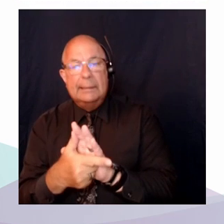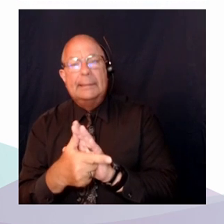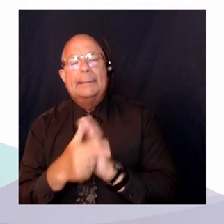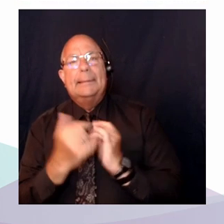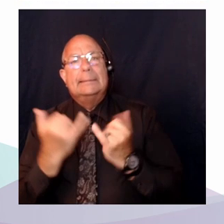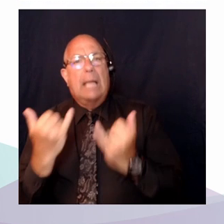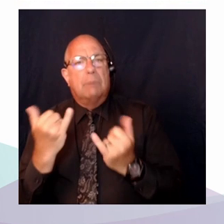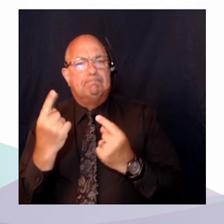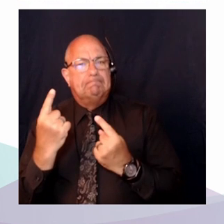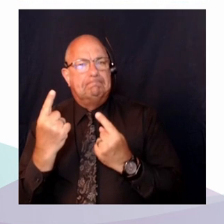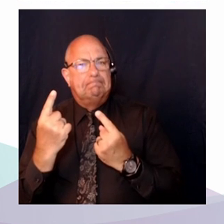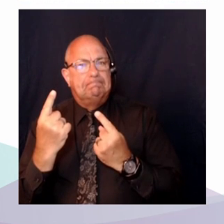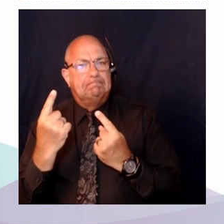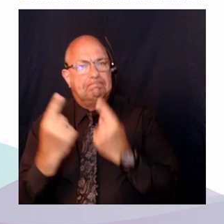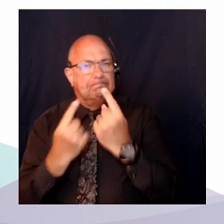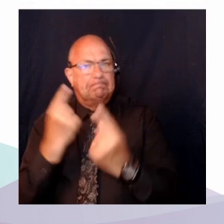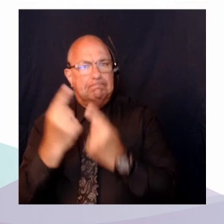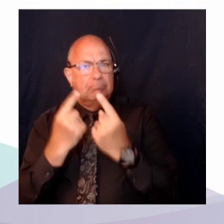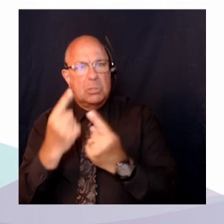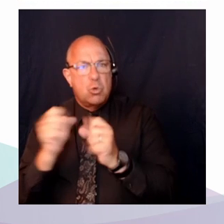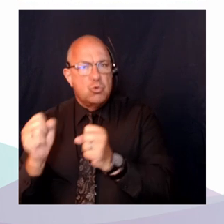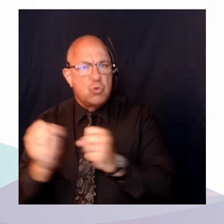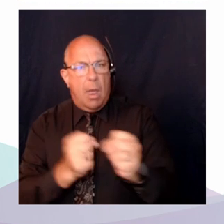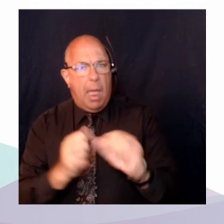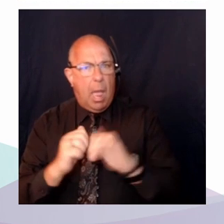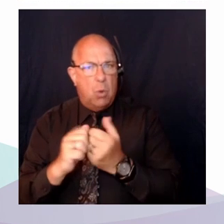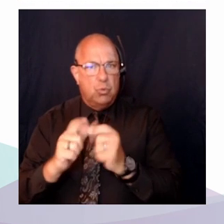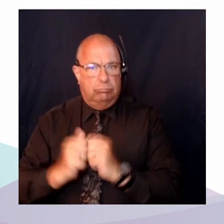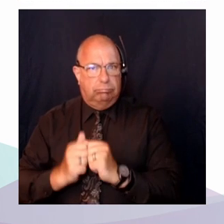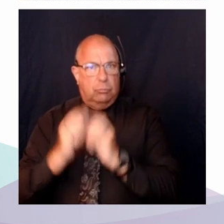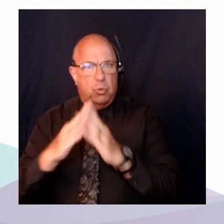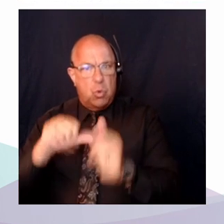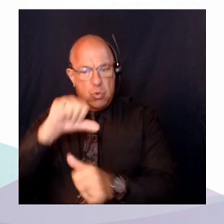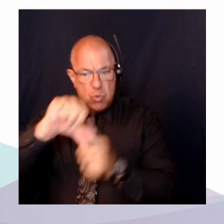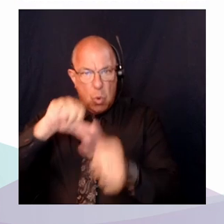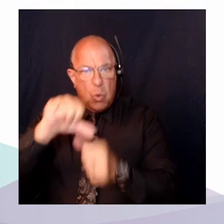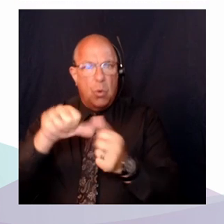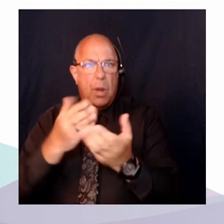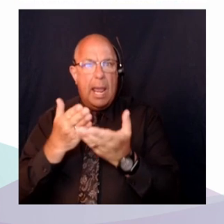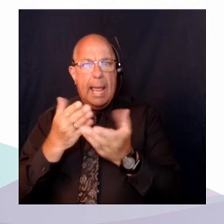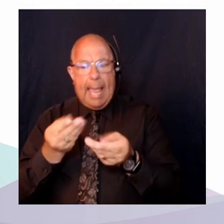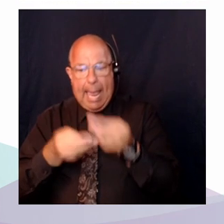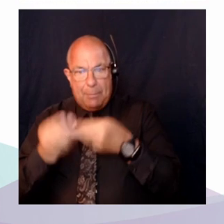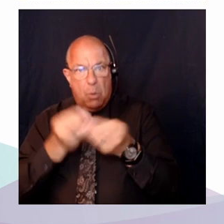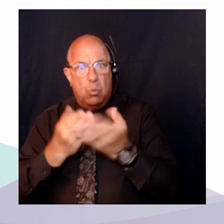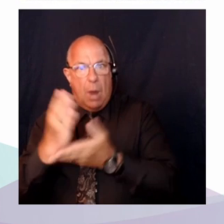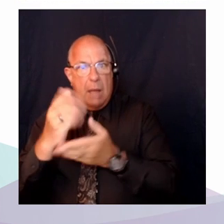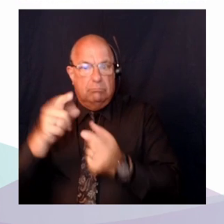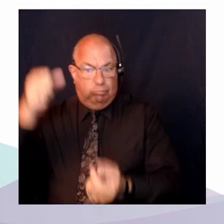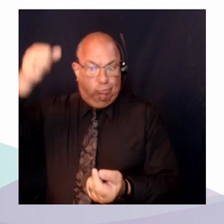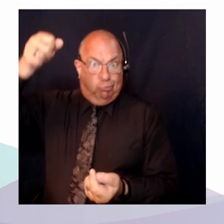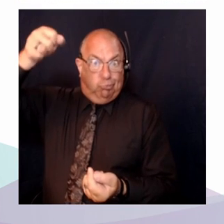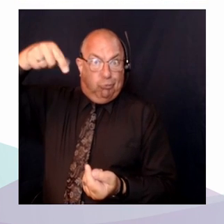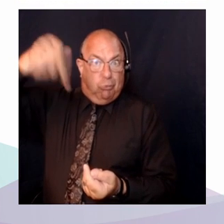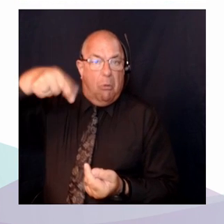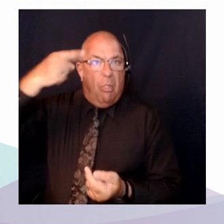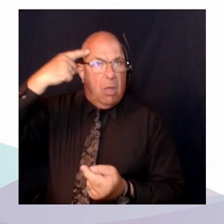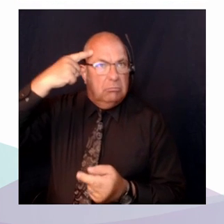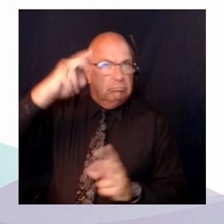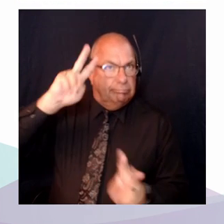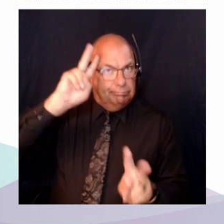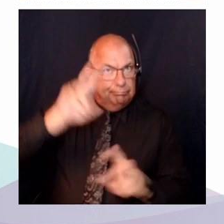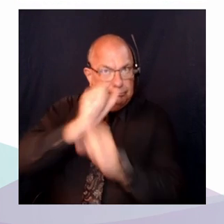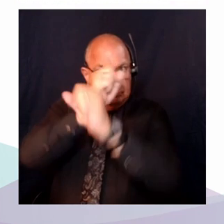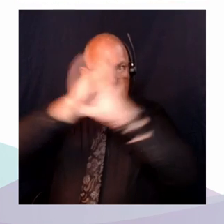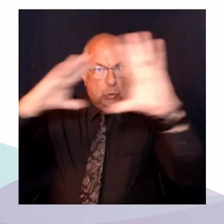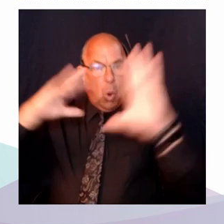de mise en œuvre des droits économiques et sociaux qui viennent du haut, on peut penser bien sûr au rôle du législateur qui